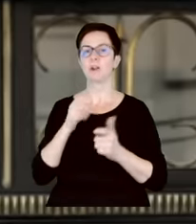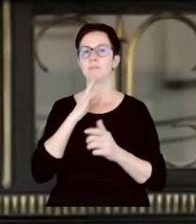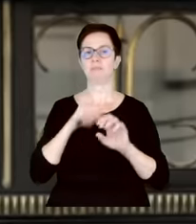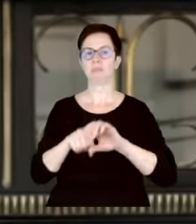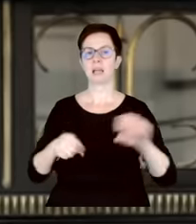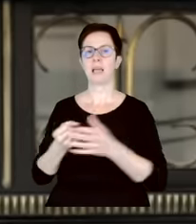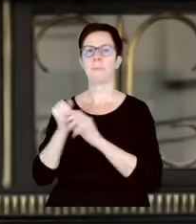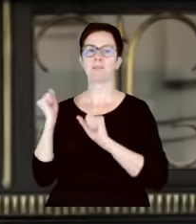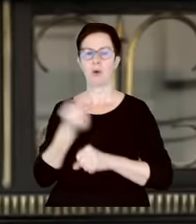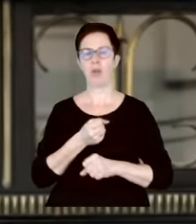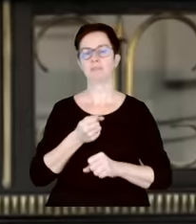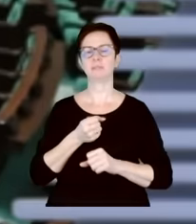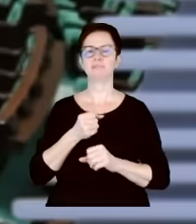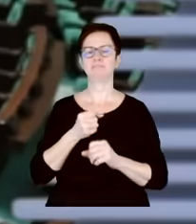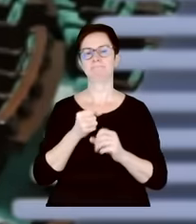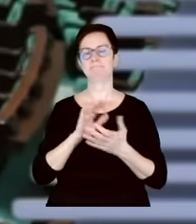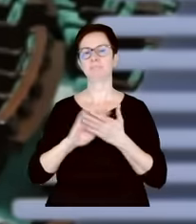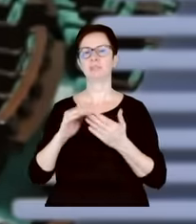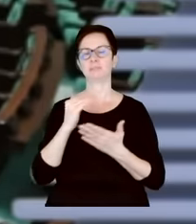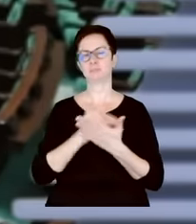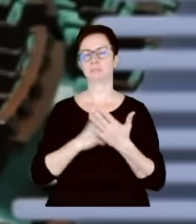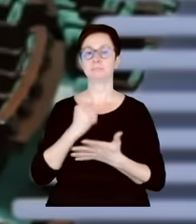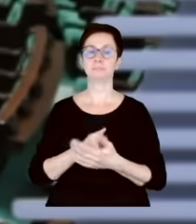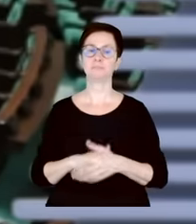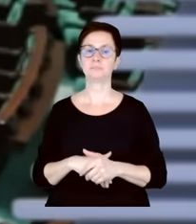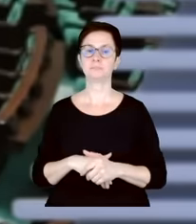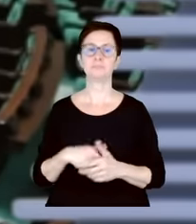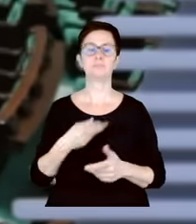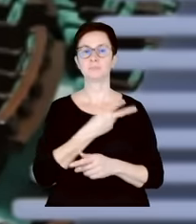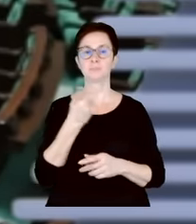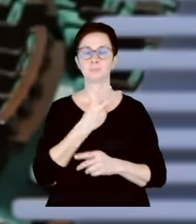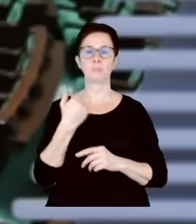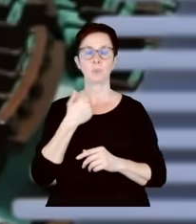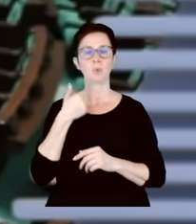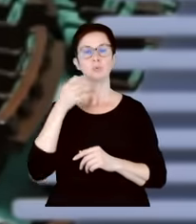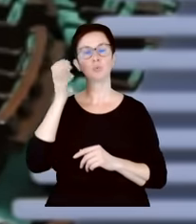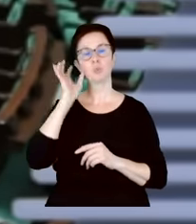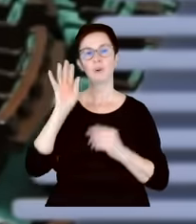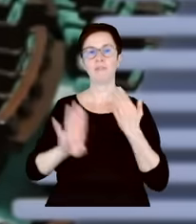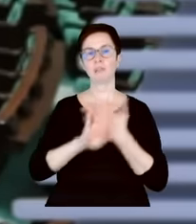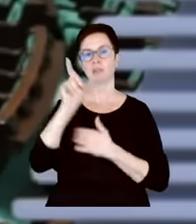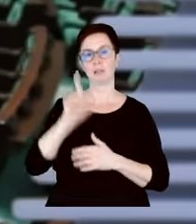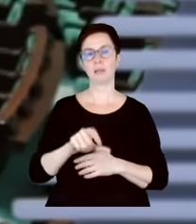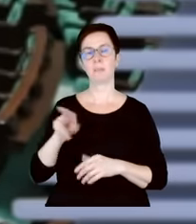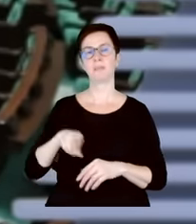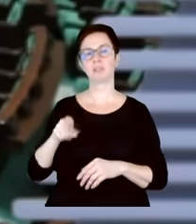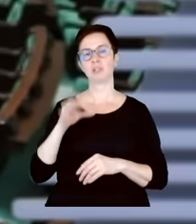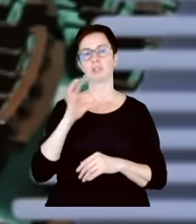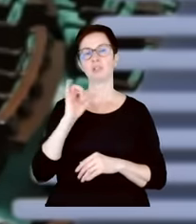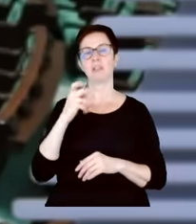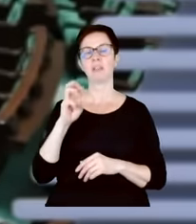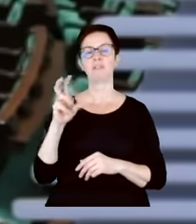ogóle nie na zasadzie wszystkich. Ale jeszcze jedno, pani poseł. Słuchały panie dzisiaj wystąpienia pana ministra Sienkiewicza, który